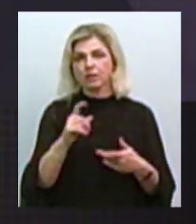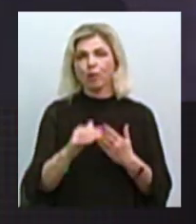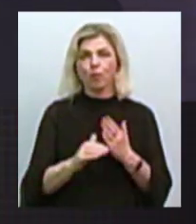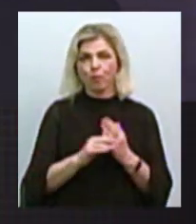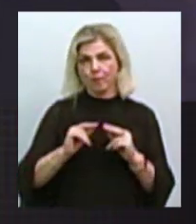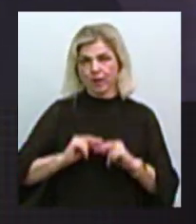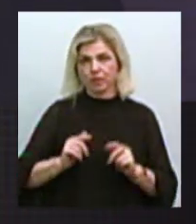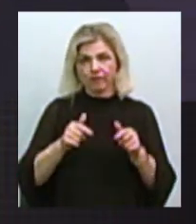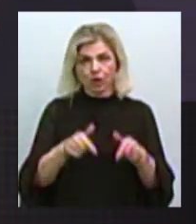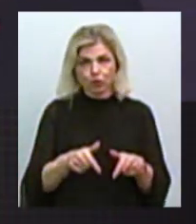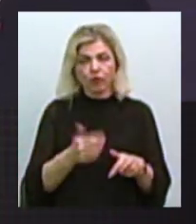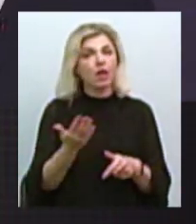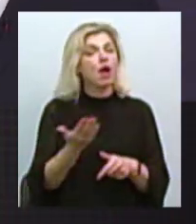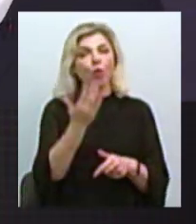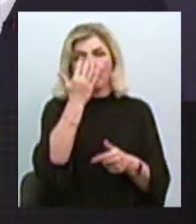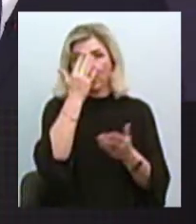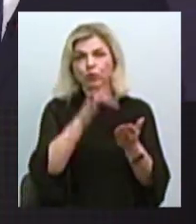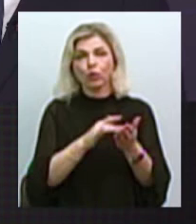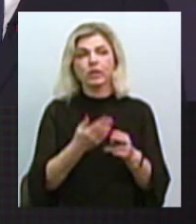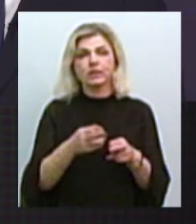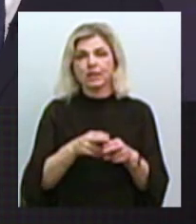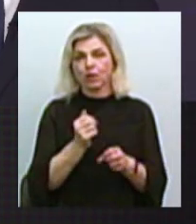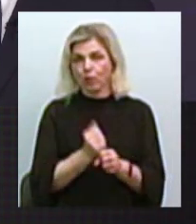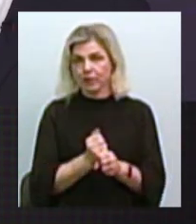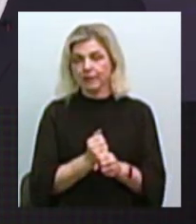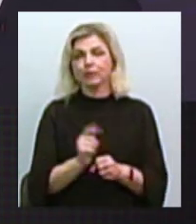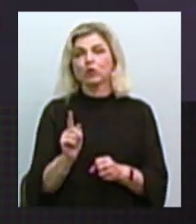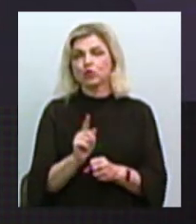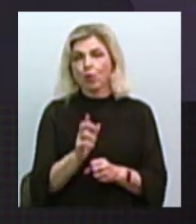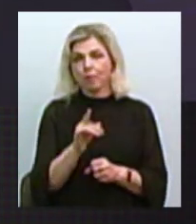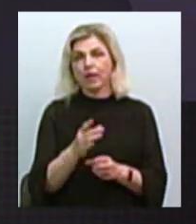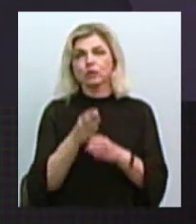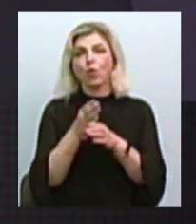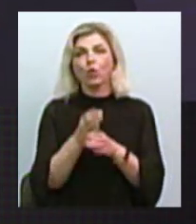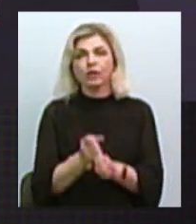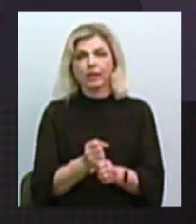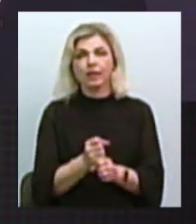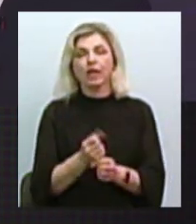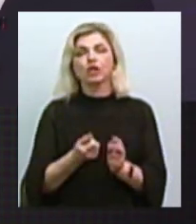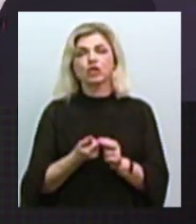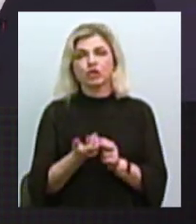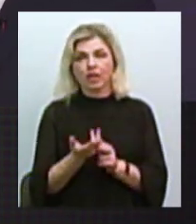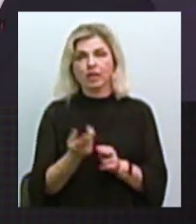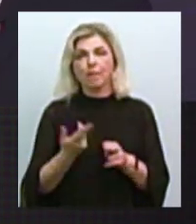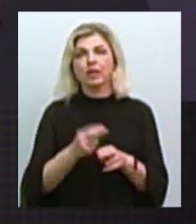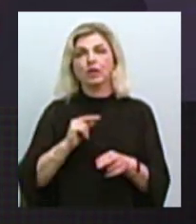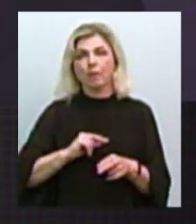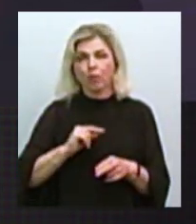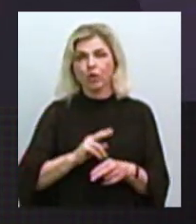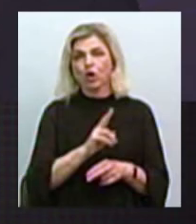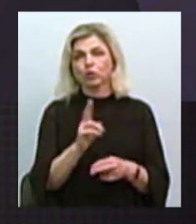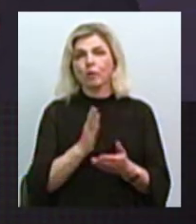працевлаштуванні. З якою метою це ми почали робити? З тією метою, щоб сьогодні скоротити чисельність безробітних, які